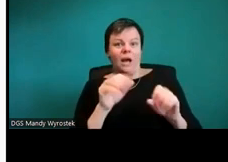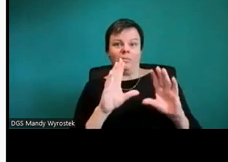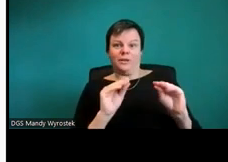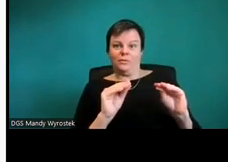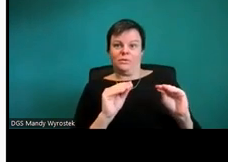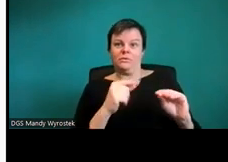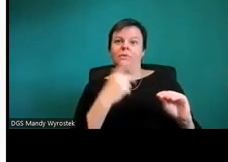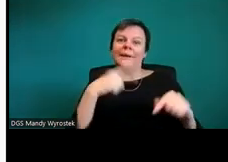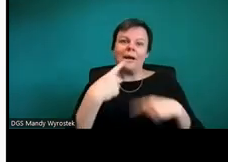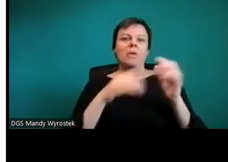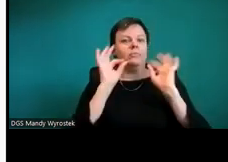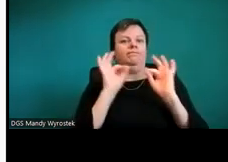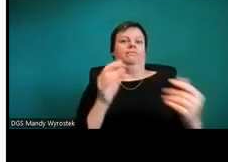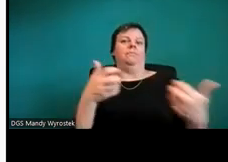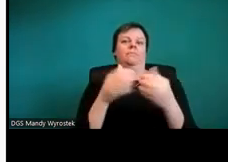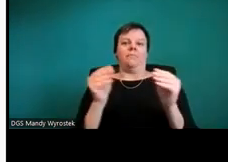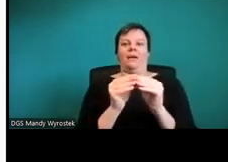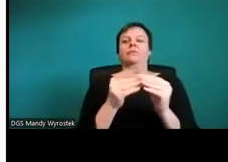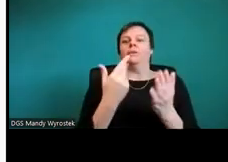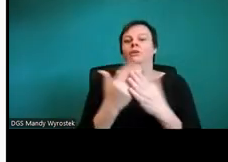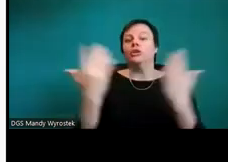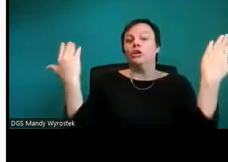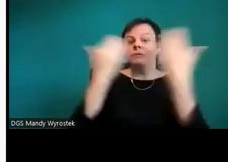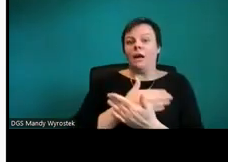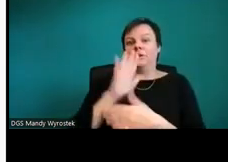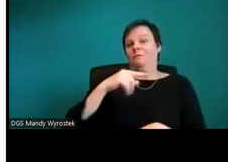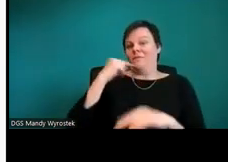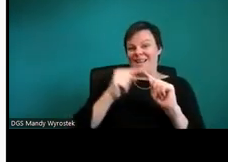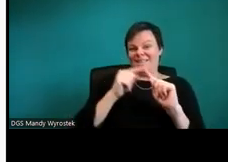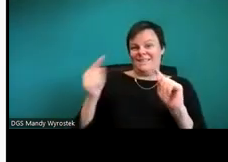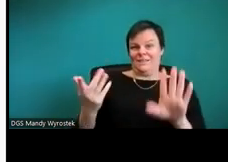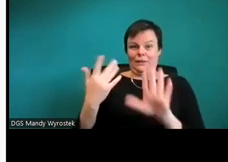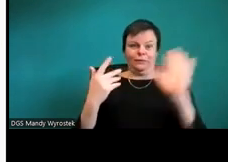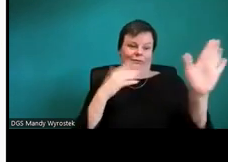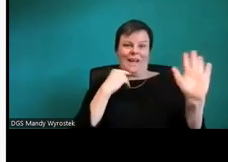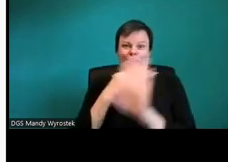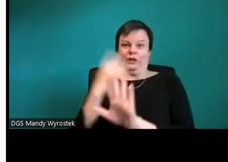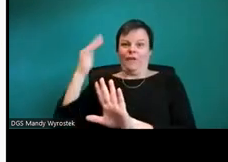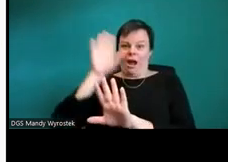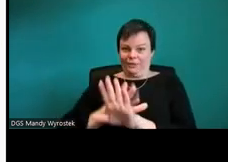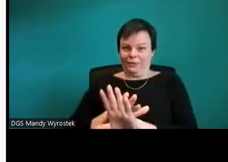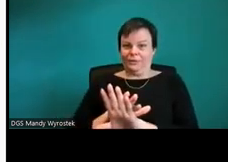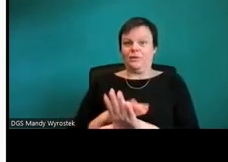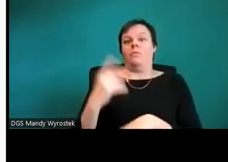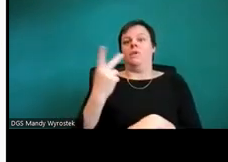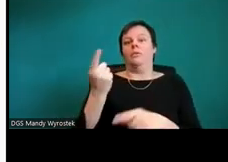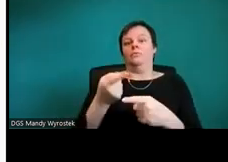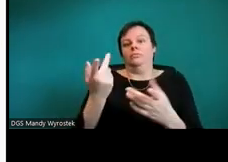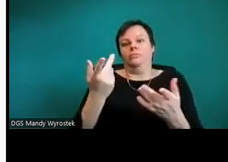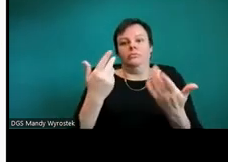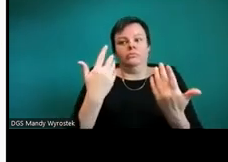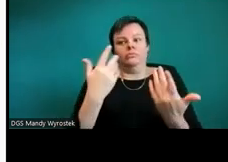blau. Generell muss ein Kontrast von mindestens 4,5 zu 1 bestehen. Bei